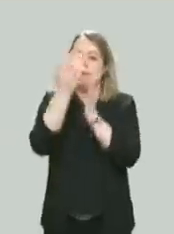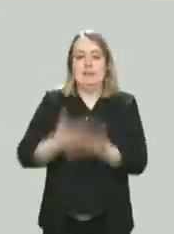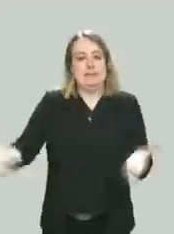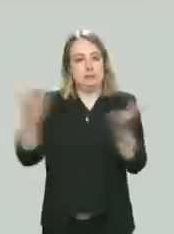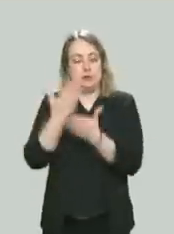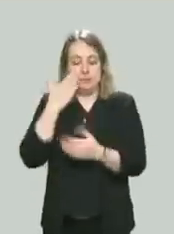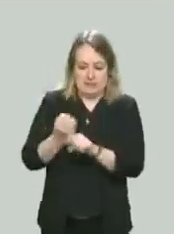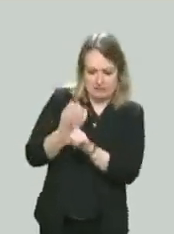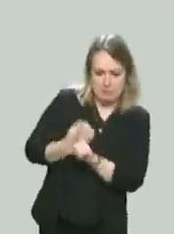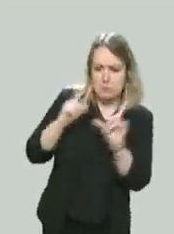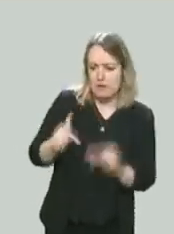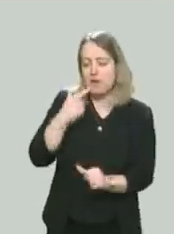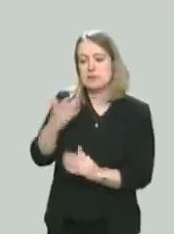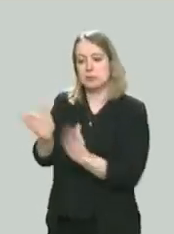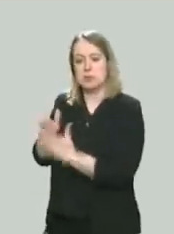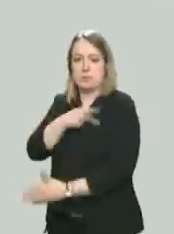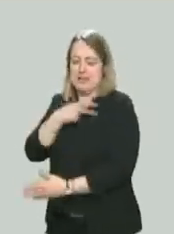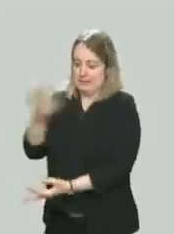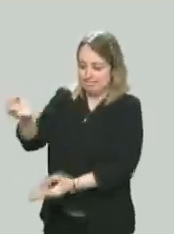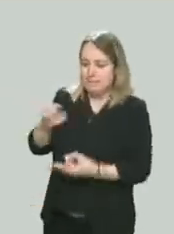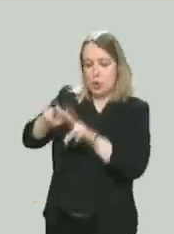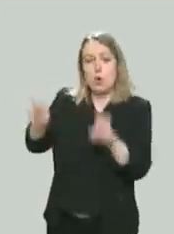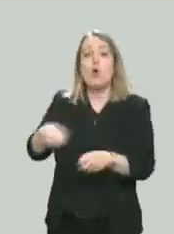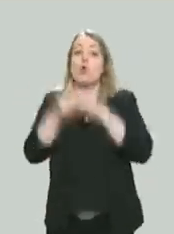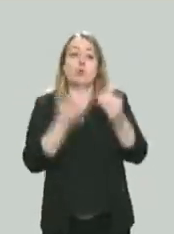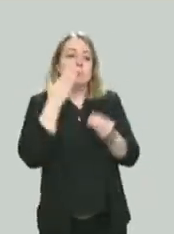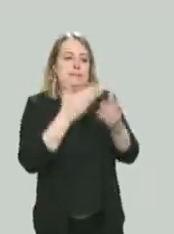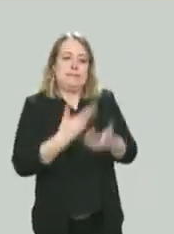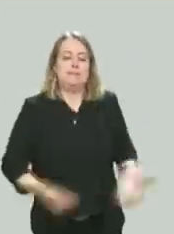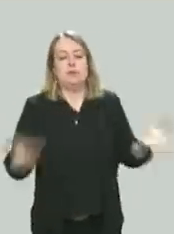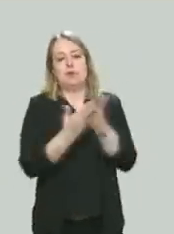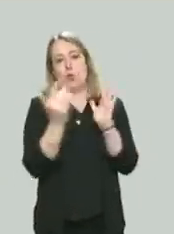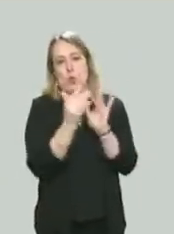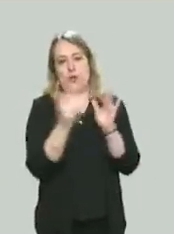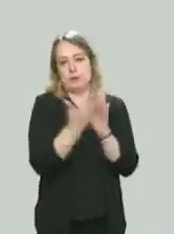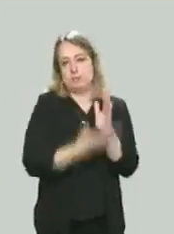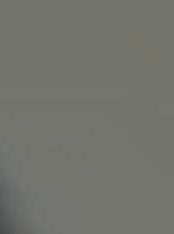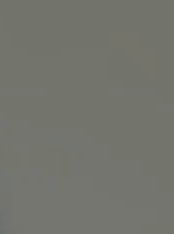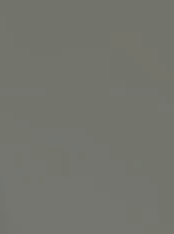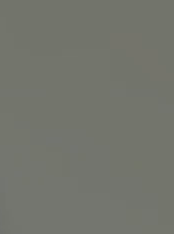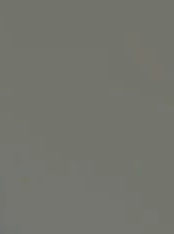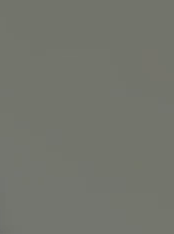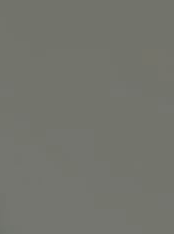de votre médecin, sauf si vous êtes reconnu cas contact par l'Agence régionale de santé ou par l'assurance maladie.